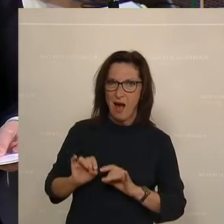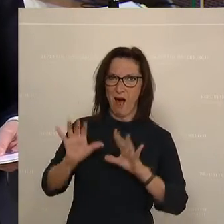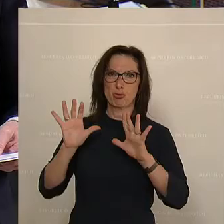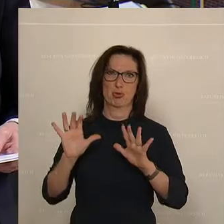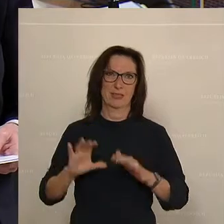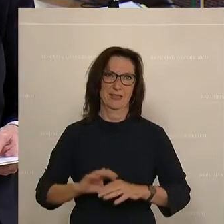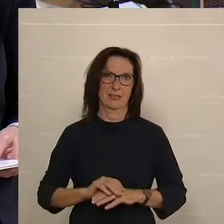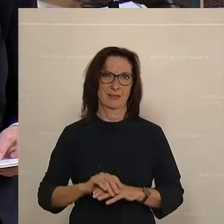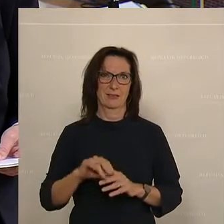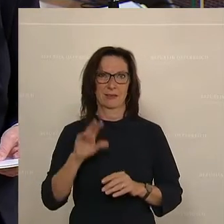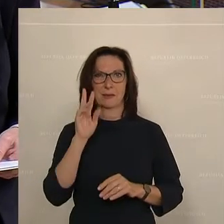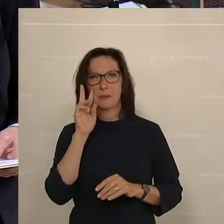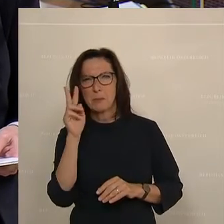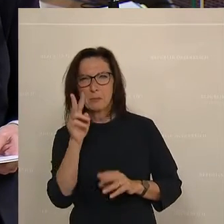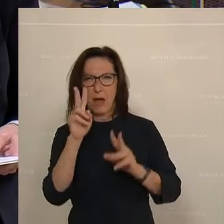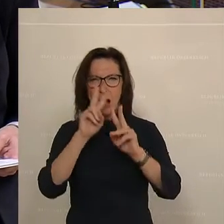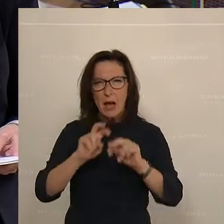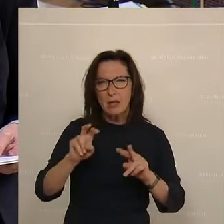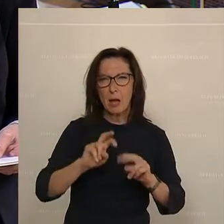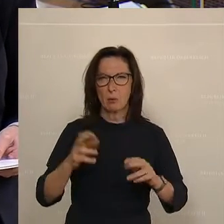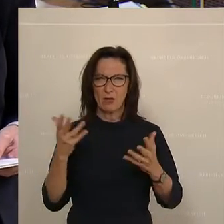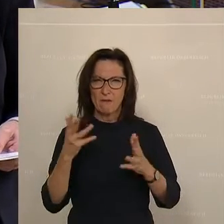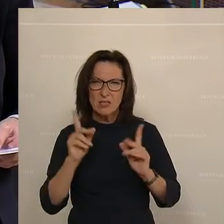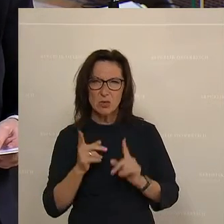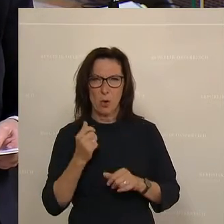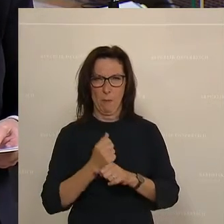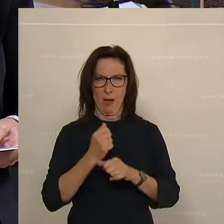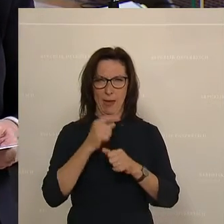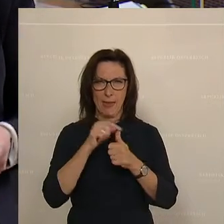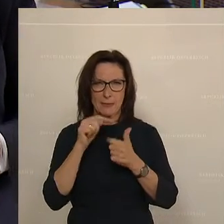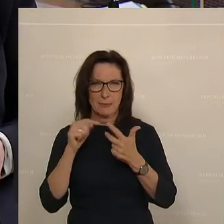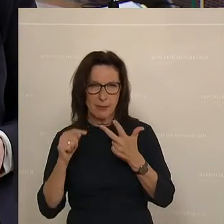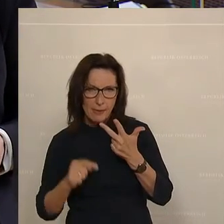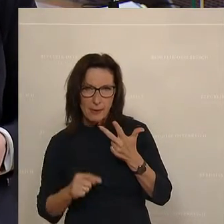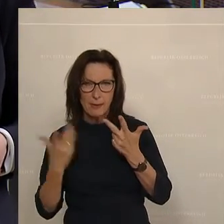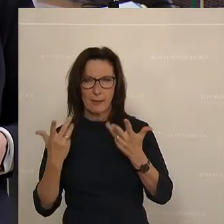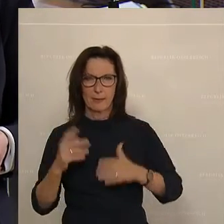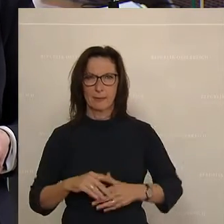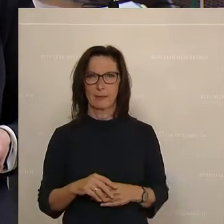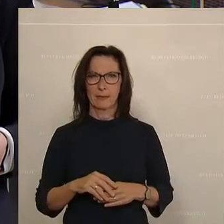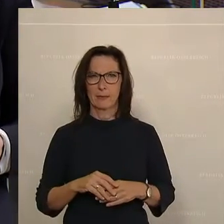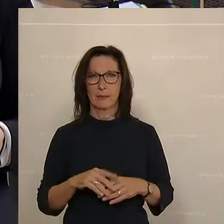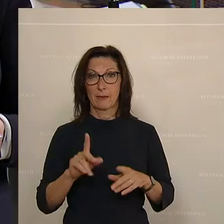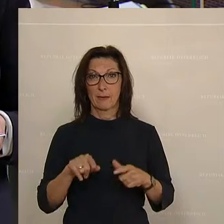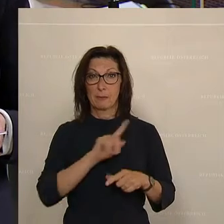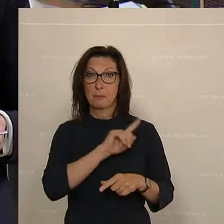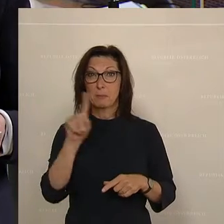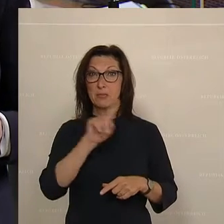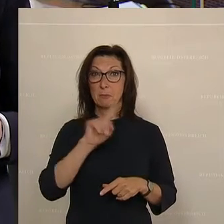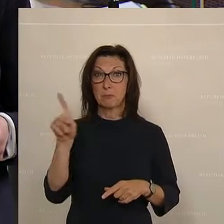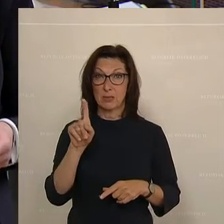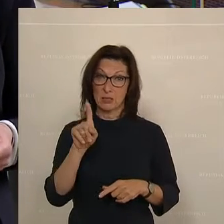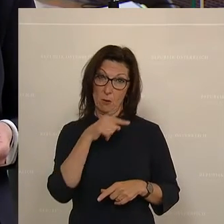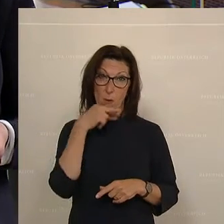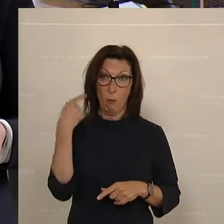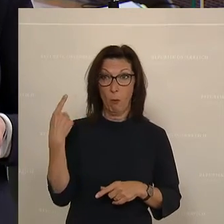diese Analyse und diese Handlungsoptionen und all die Dinge, an denen wir arbeiten, hinführen zum Ausstieg aus russischem